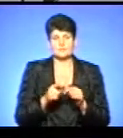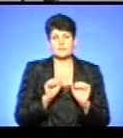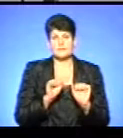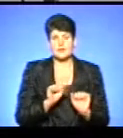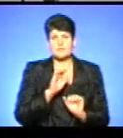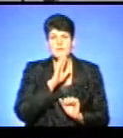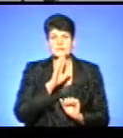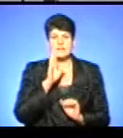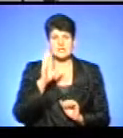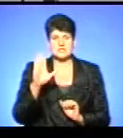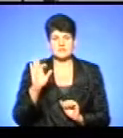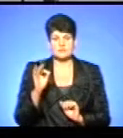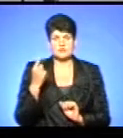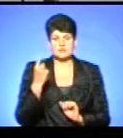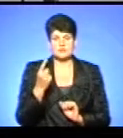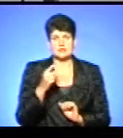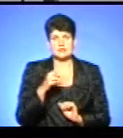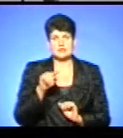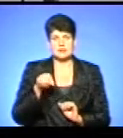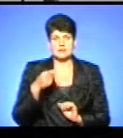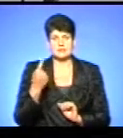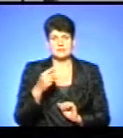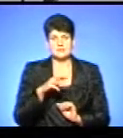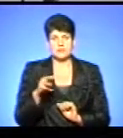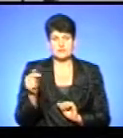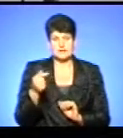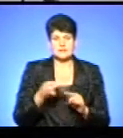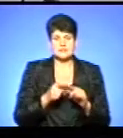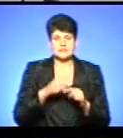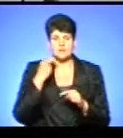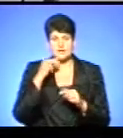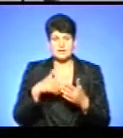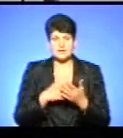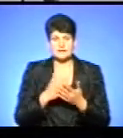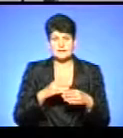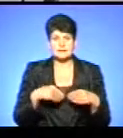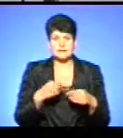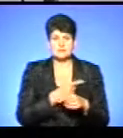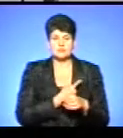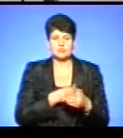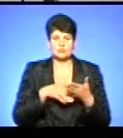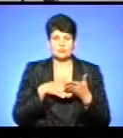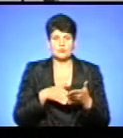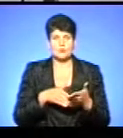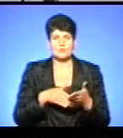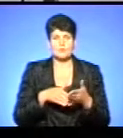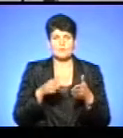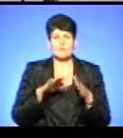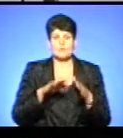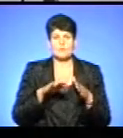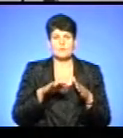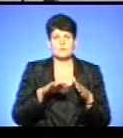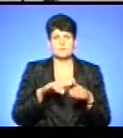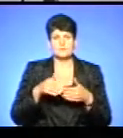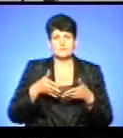складає 1,1 мільйони гривень. Метою проєкту є покращення якості надання медичної допомоги породілям, повідомила